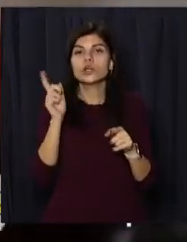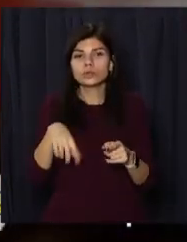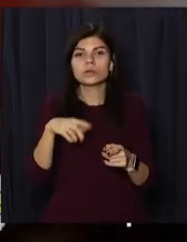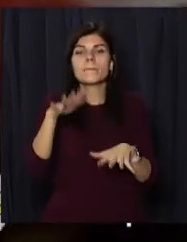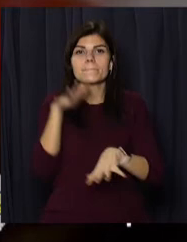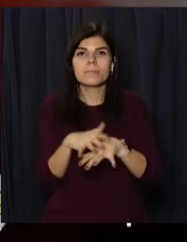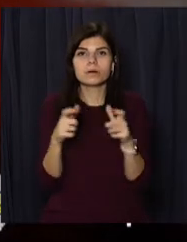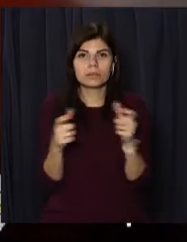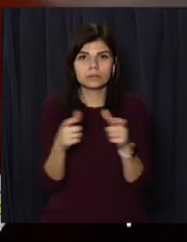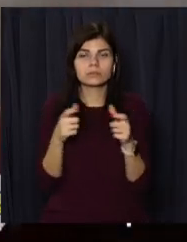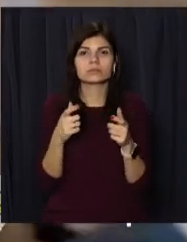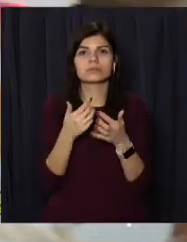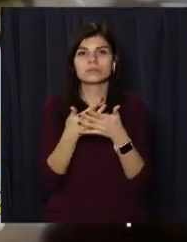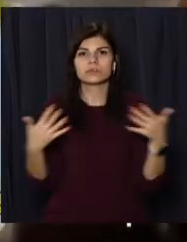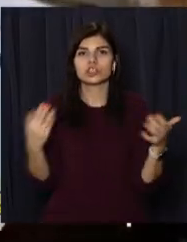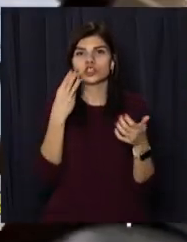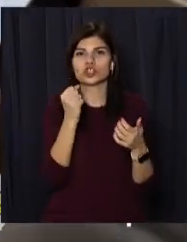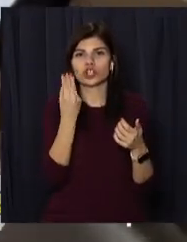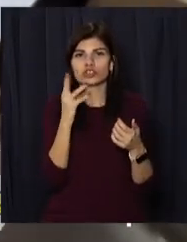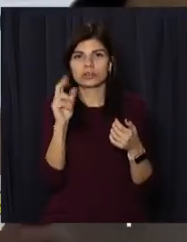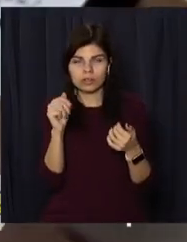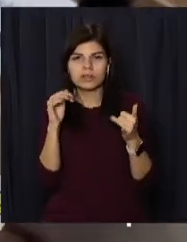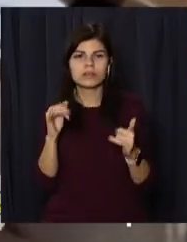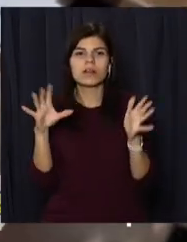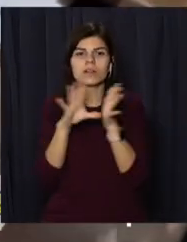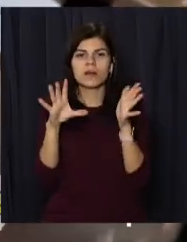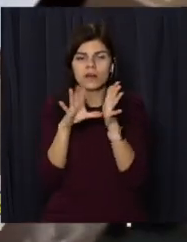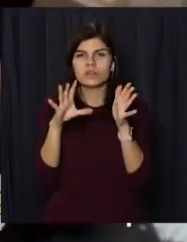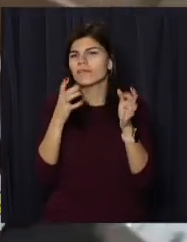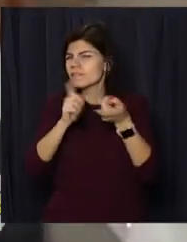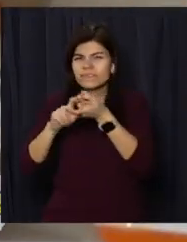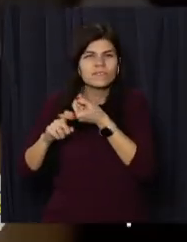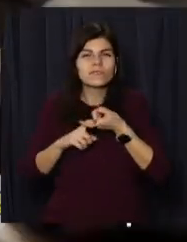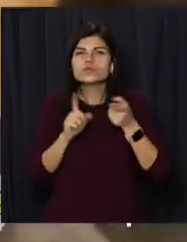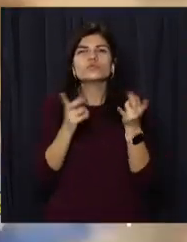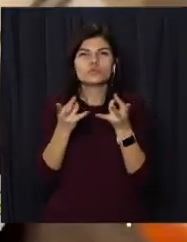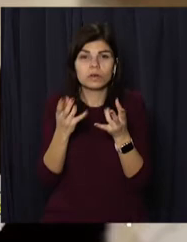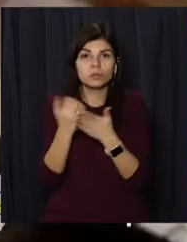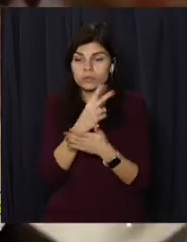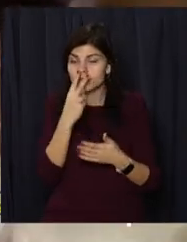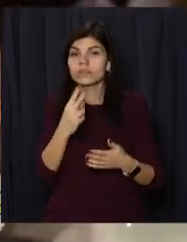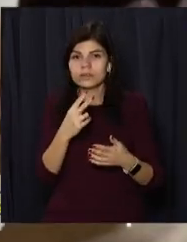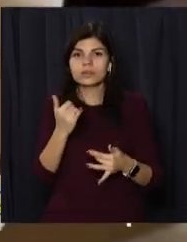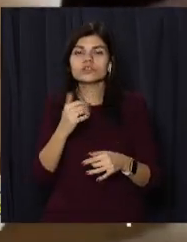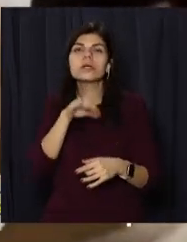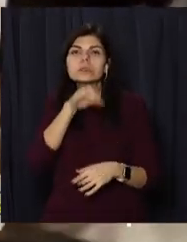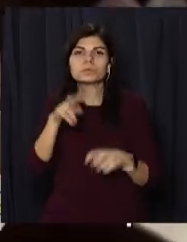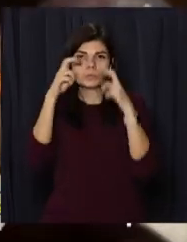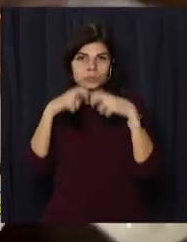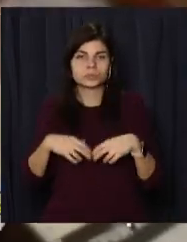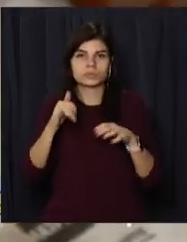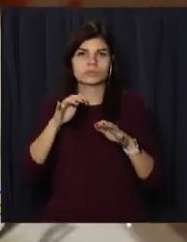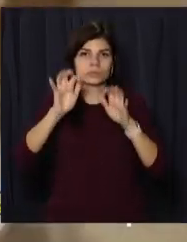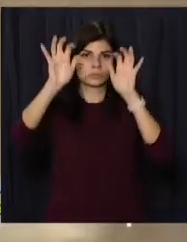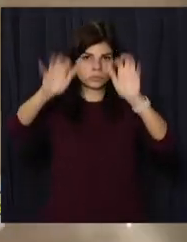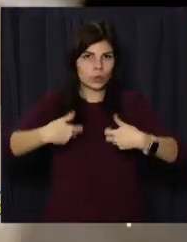банківські картки, тротилову шашку та електродетонатор. Все вилучене направили на експертизу. Вирішується питання про обрання